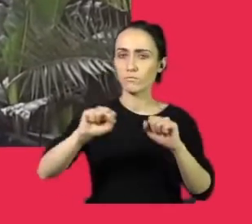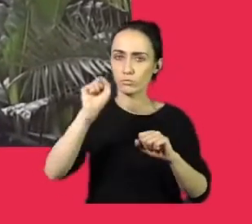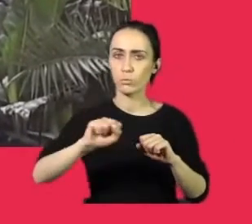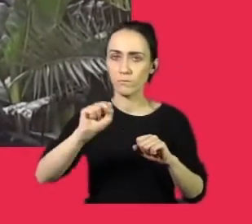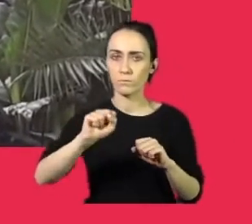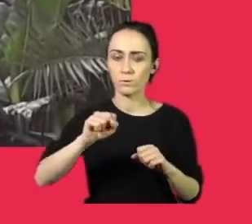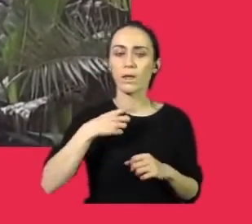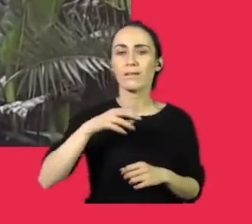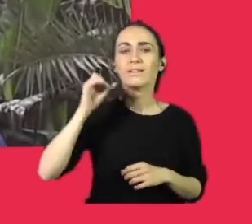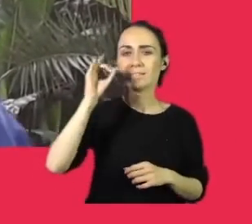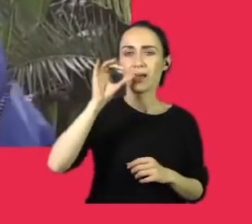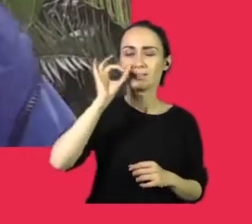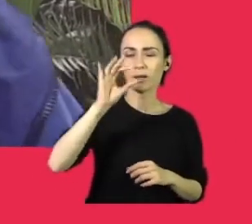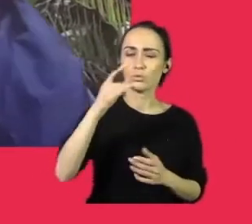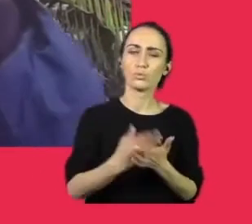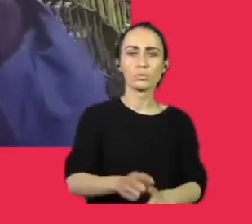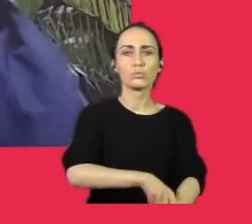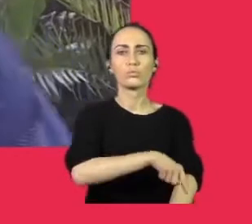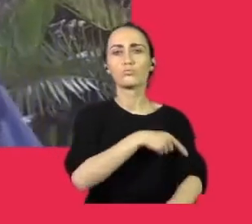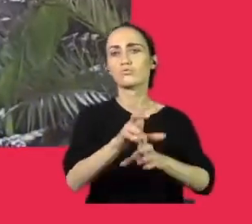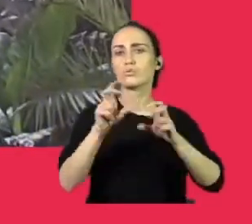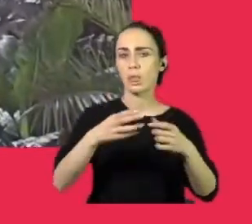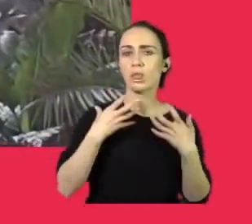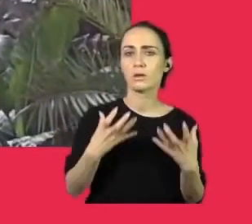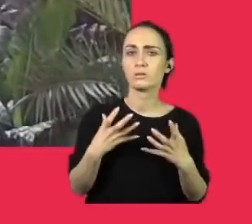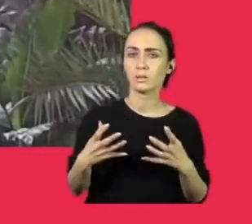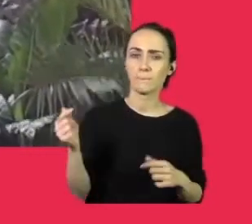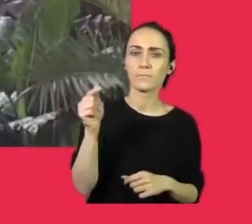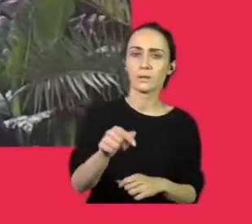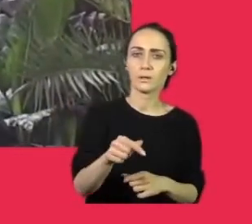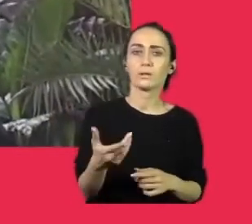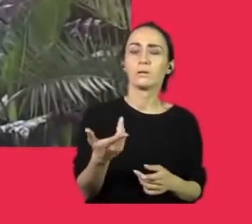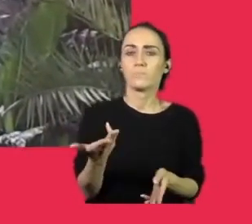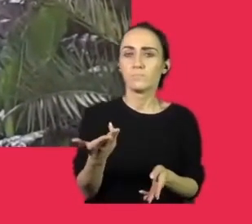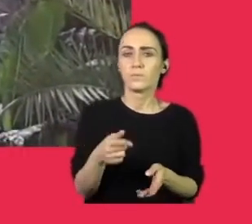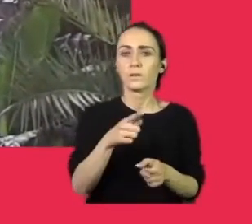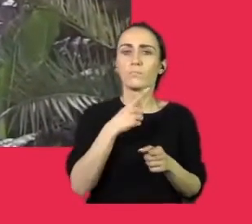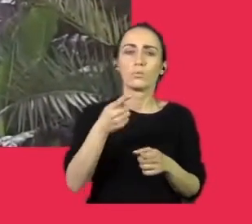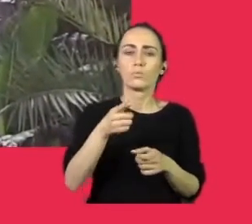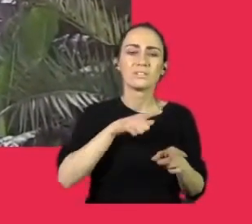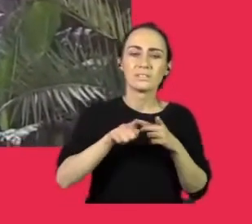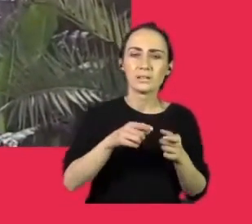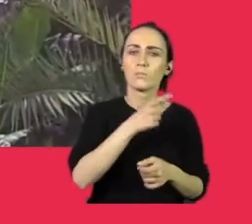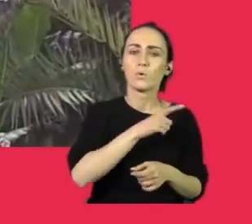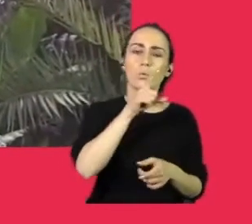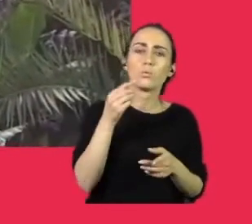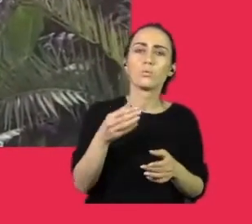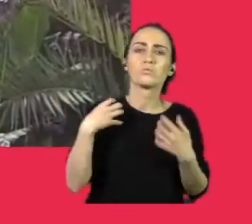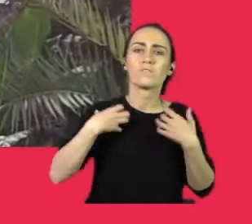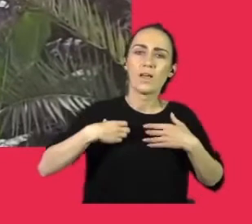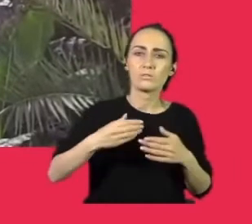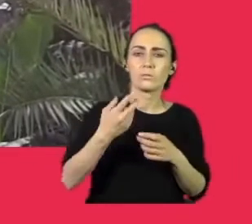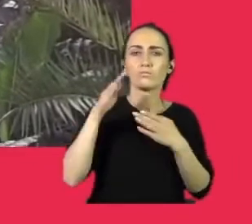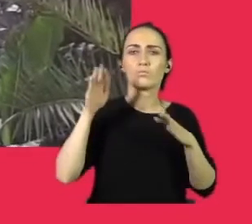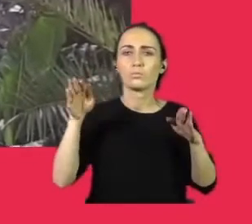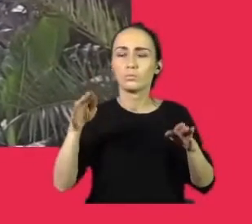Tak, to jest już od dłuższego czasu, zachęcamy do tego. Natomiast to nie oznacza, że tych zwierząt będzie wiele w